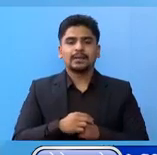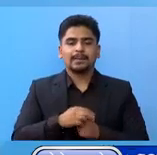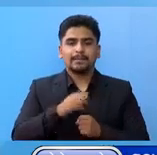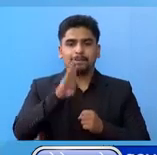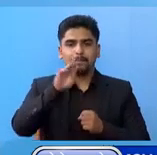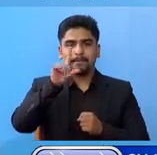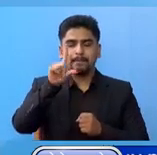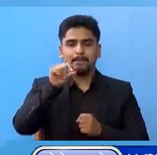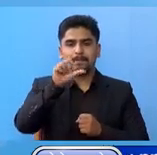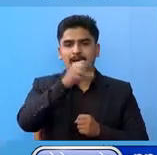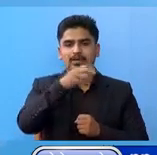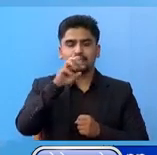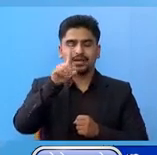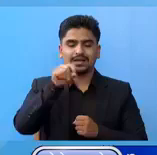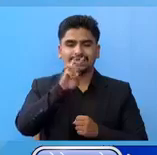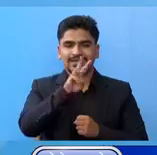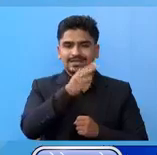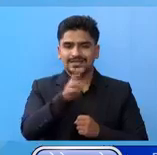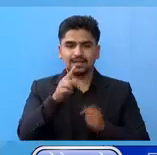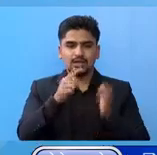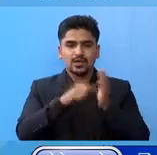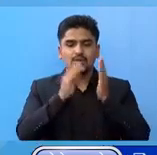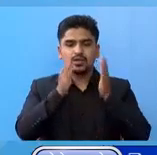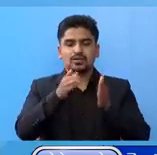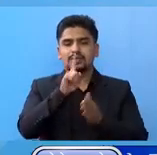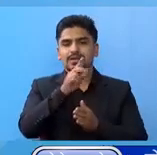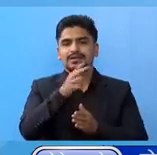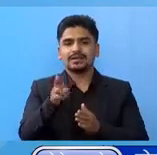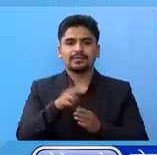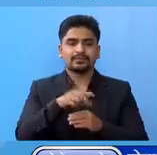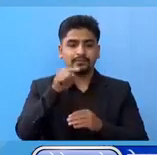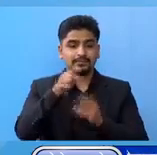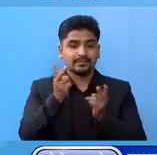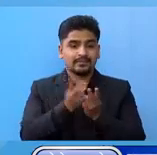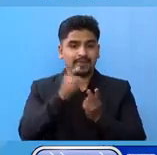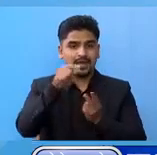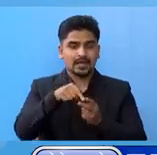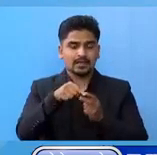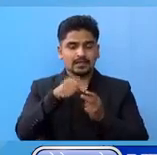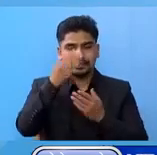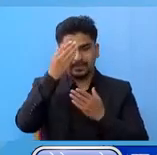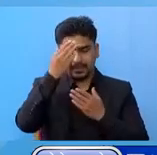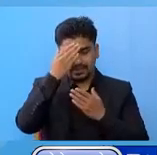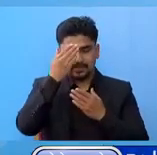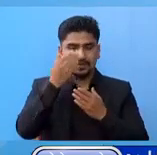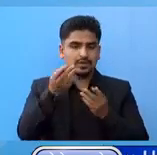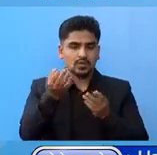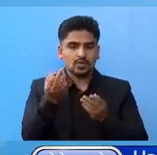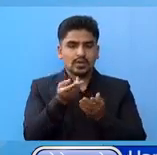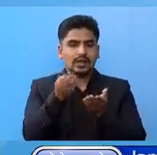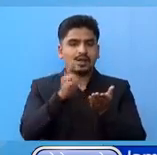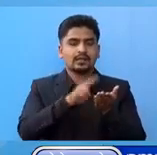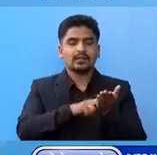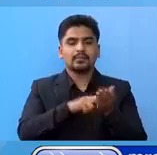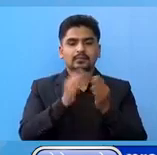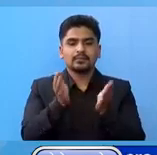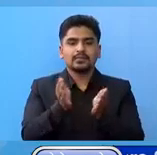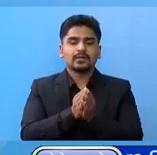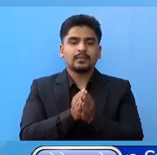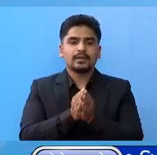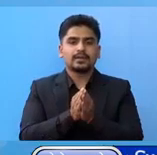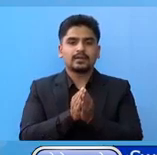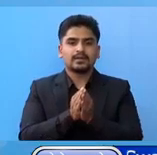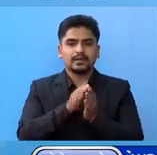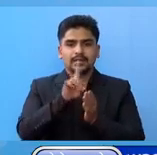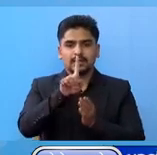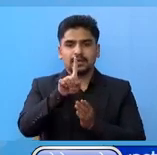बाजुरा का 3 जना, र कंचनपूर का एक जना हुनोंचा। ये सरी आजा संक्रमीत उनू उने अरुको जम्माय संख्या